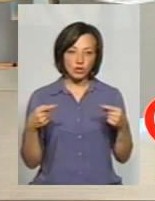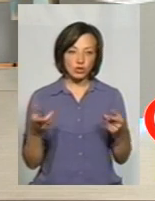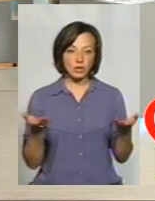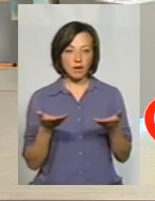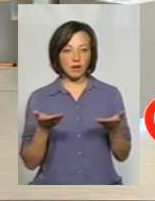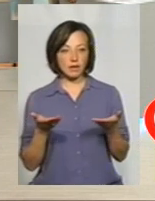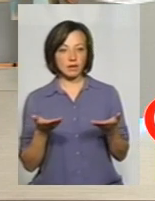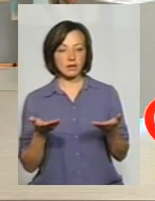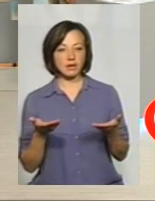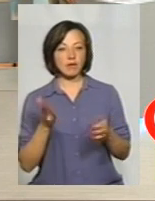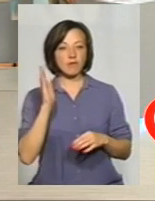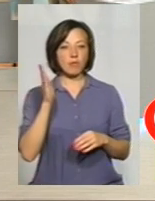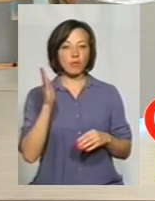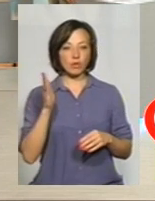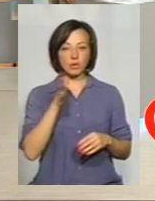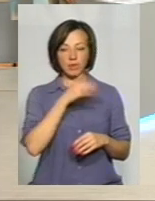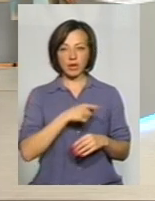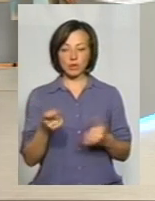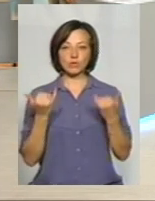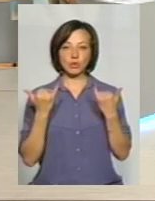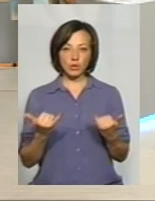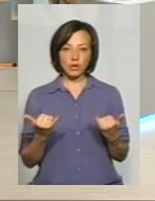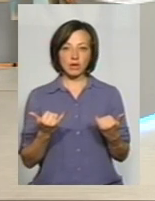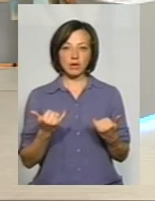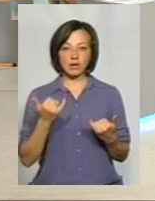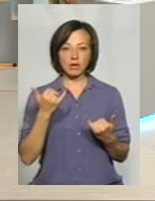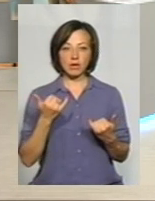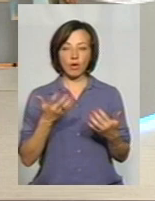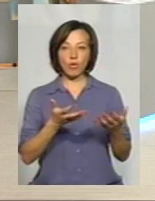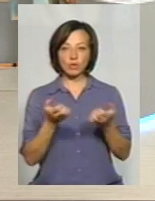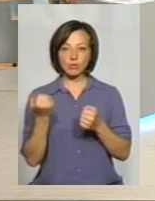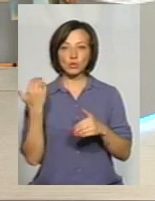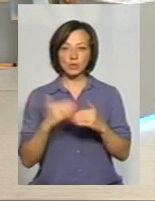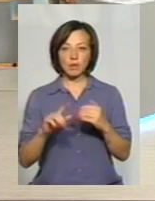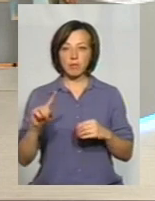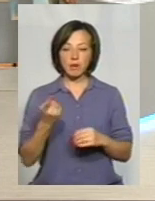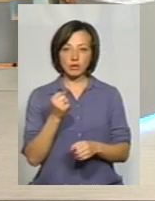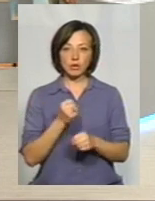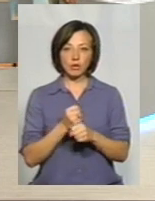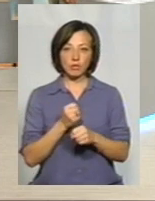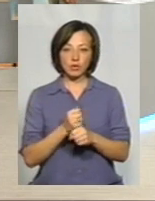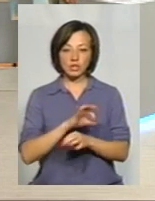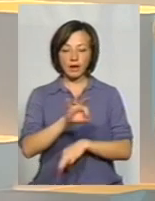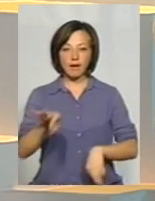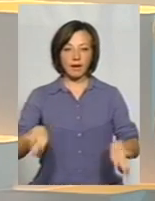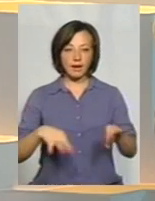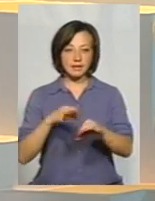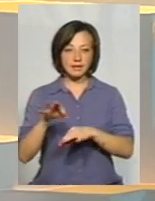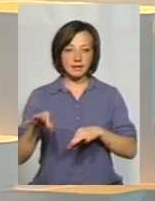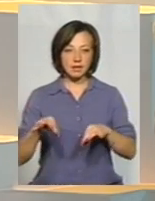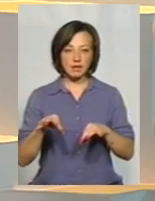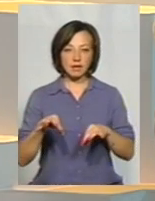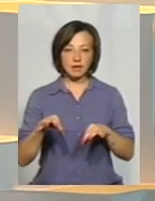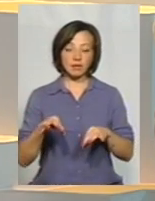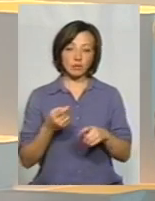в майбутньому періоду сьогодні отримавши, вони вже отримали перші робочі креслення робочого